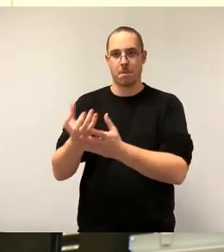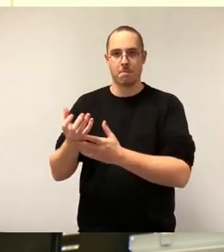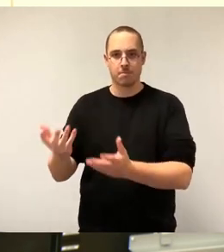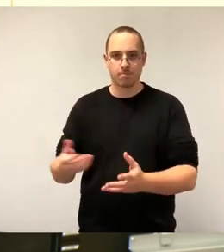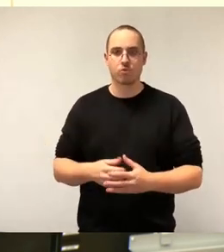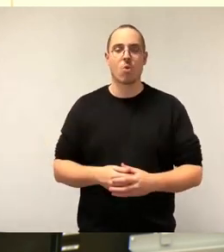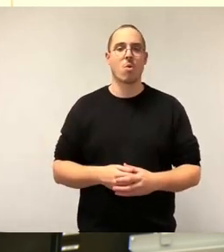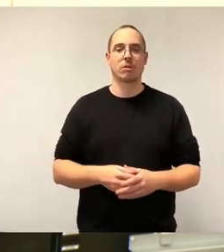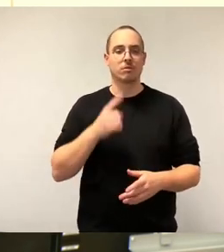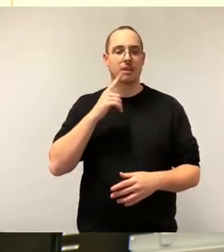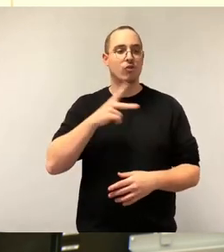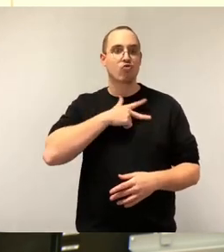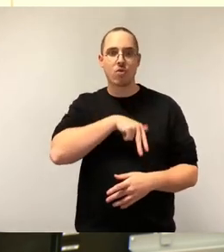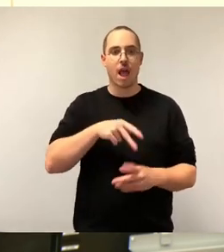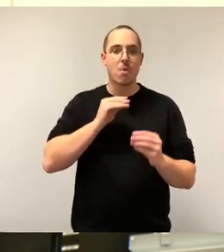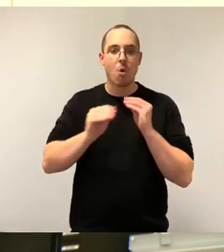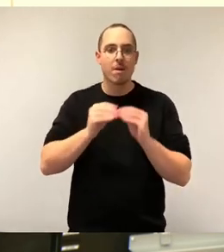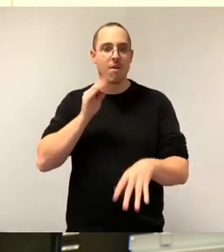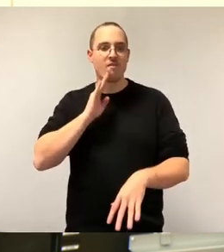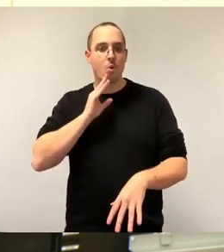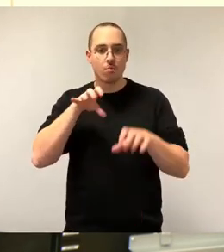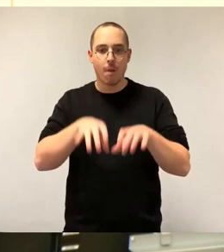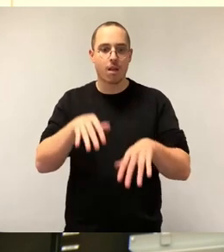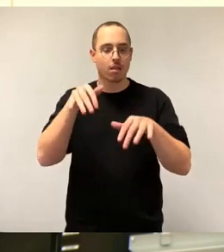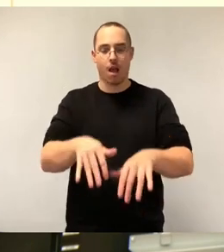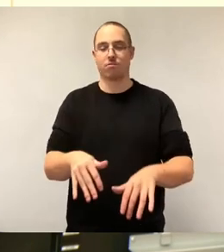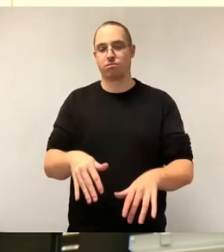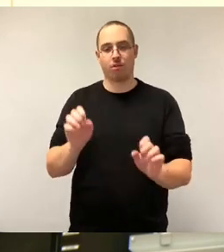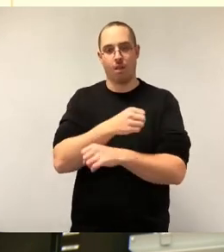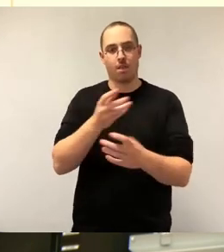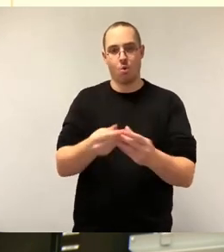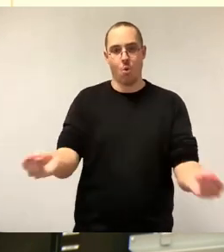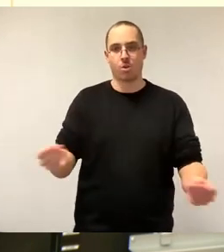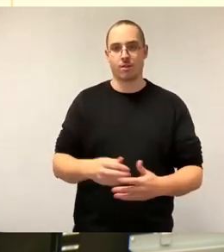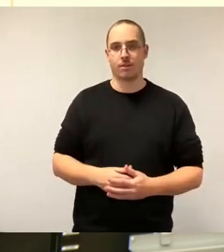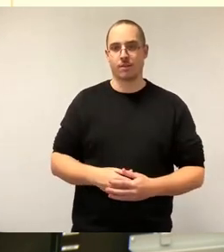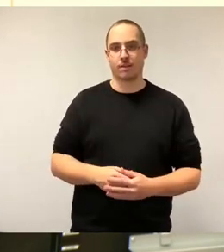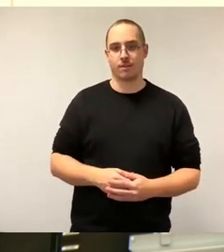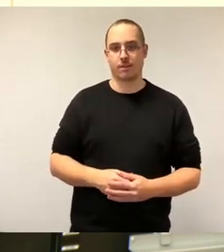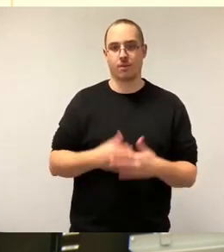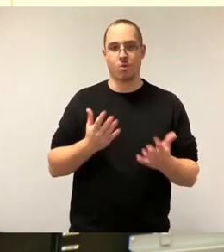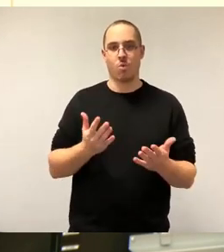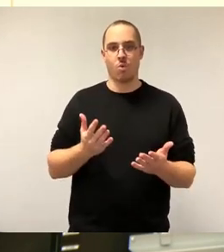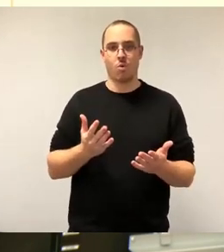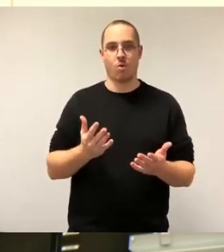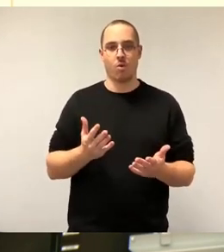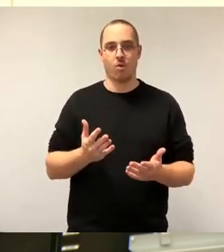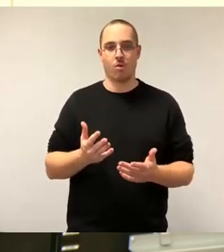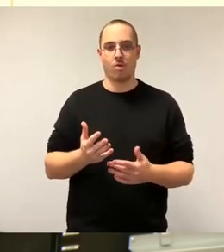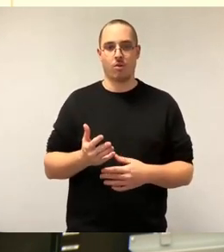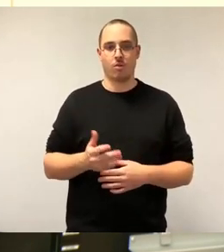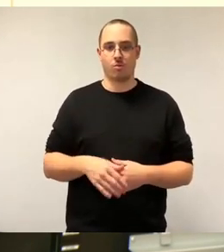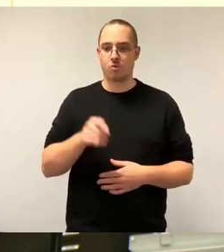einziges Argument gegen die WID gebracht. Das einzige Argument, was zählt, ist, wir brauchen keine Sozialwohnungen in Dresden. Und das ist nicht so.